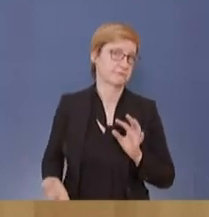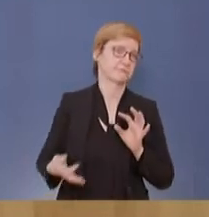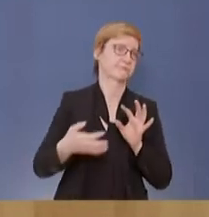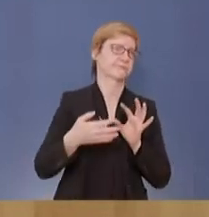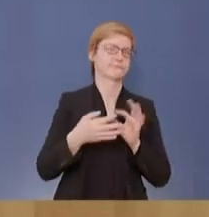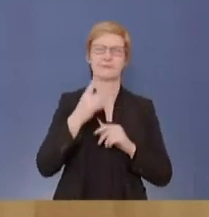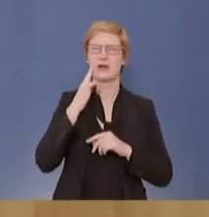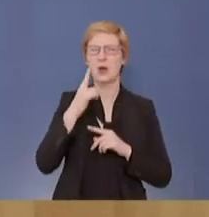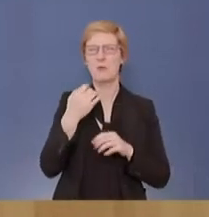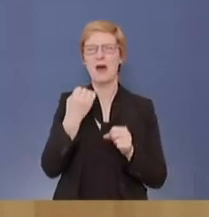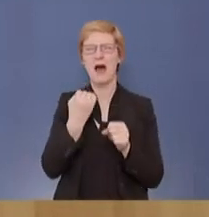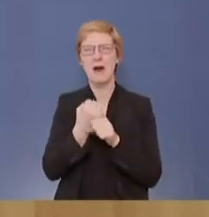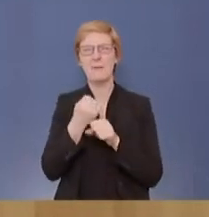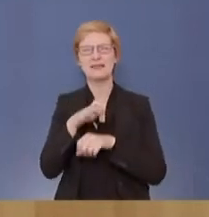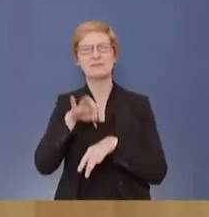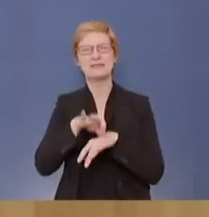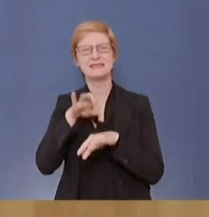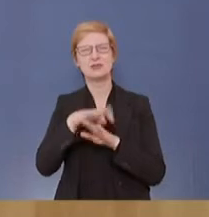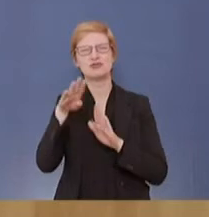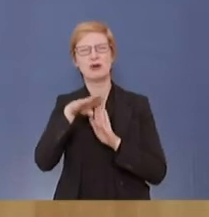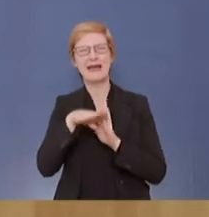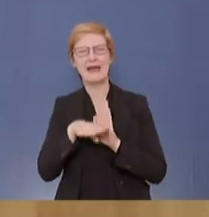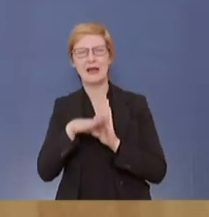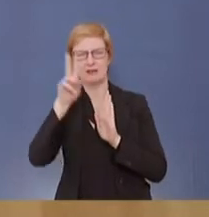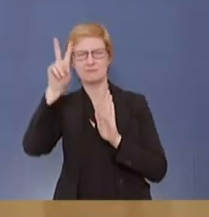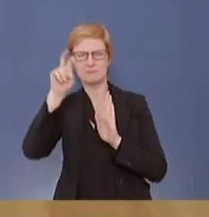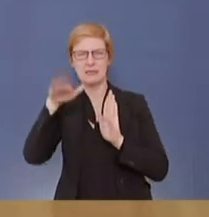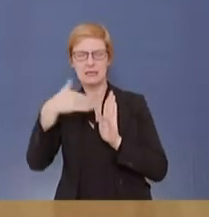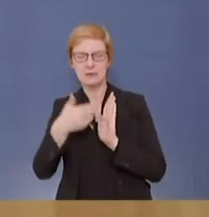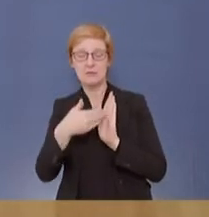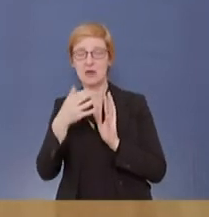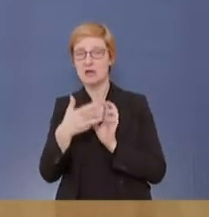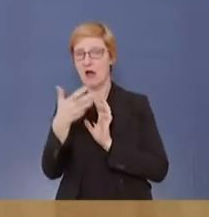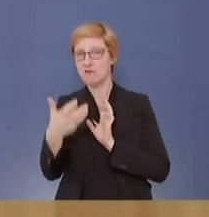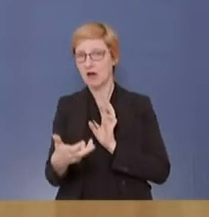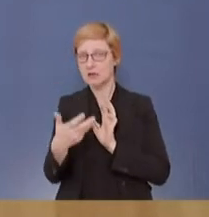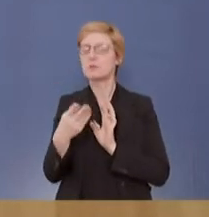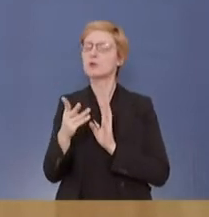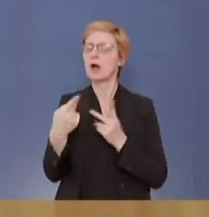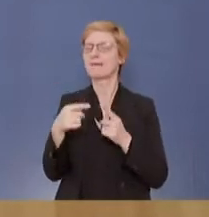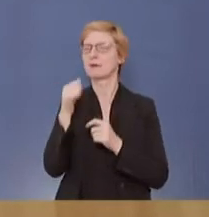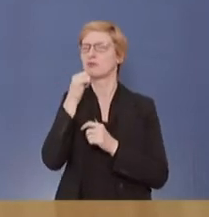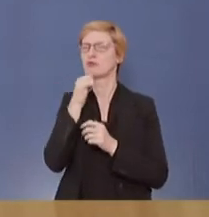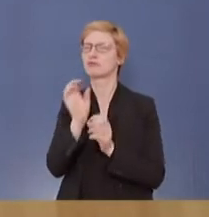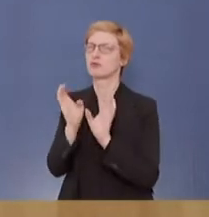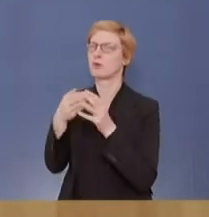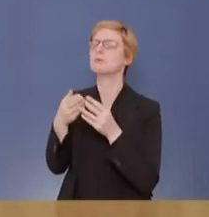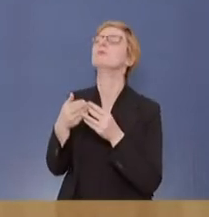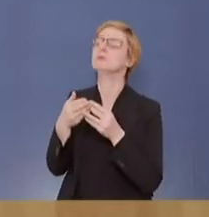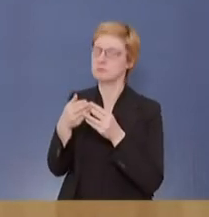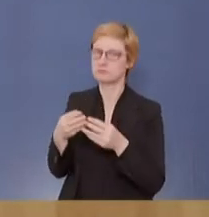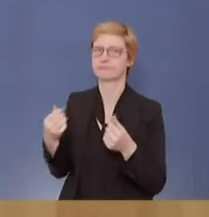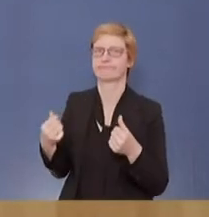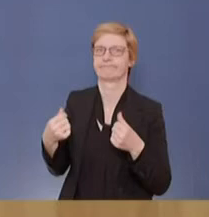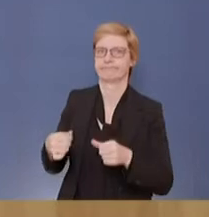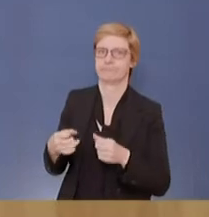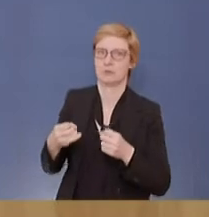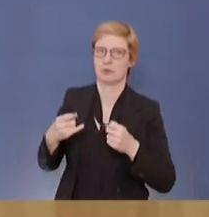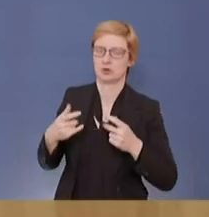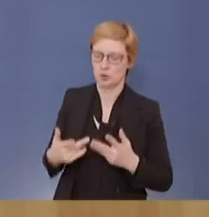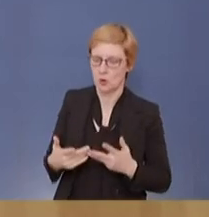ich glaube, es sind die arbeitsmedizinischen Regeln auszuweiten, damit vielleicht auch bestimmte Berufsgruppen gegen Corona geimpft werden